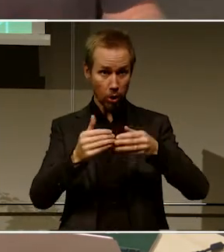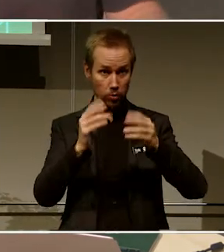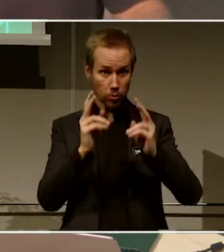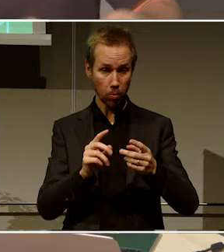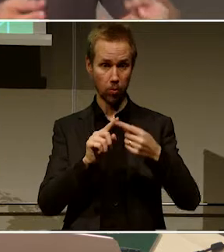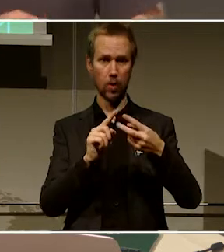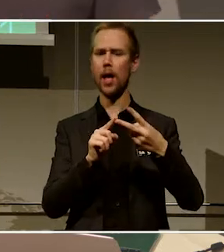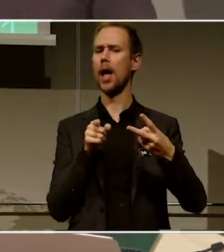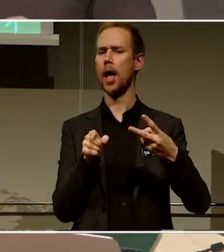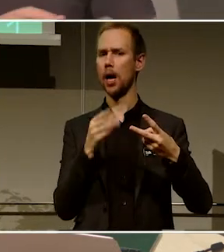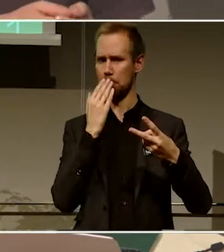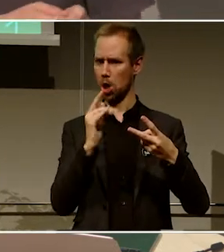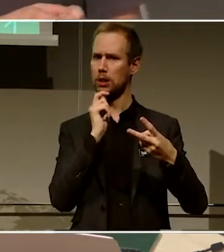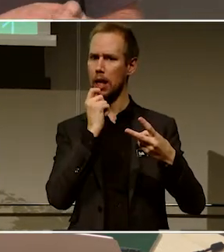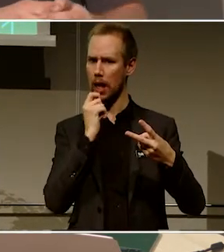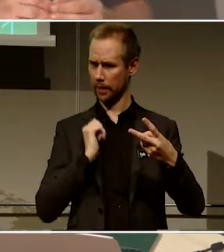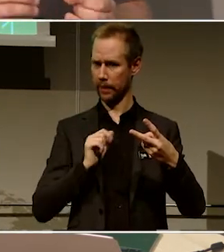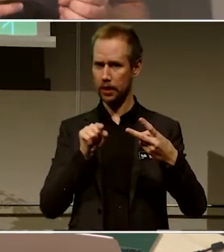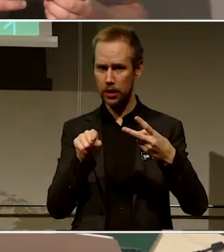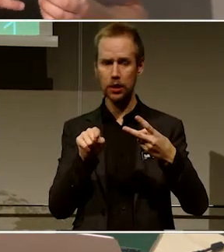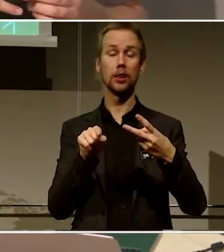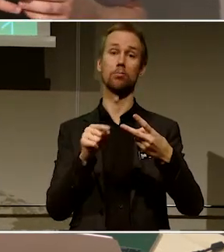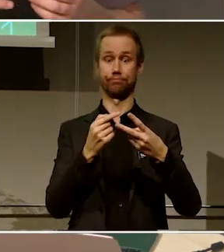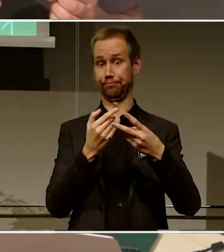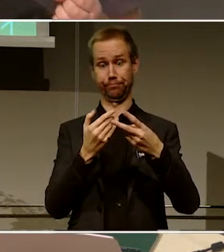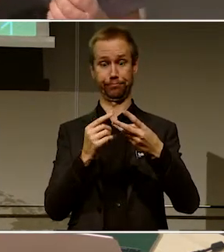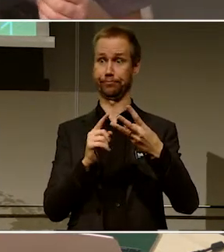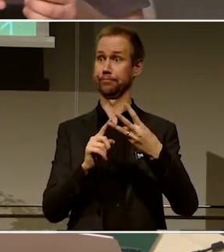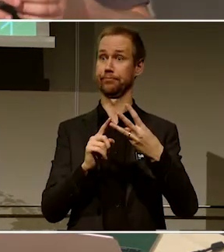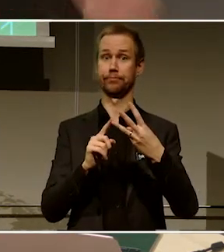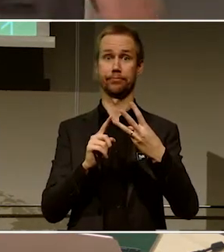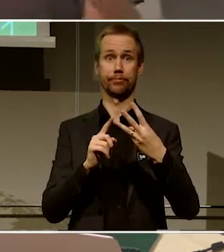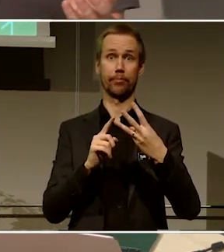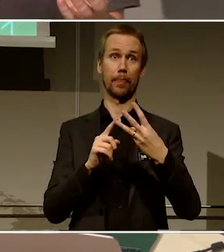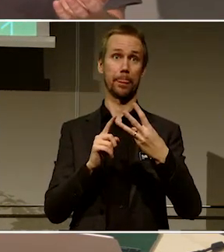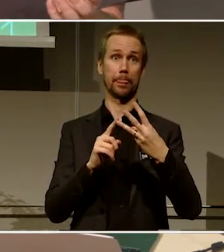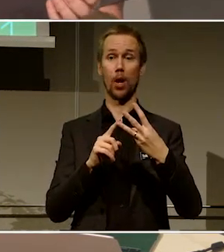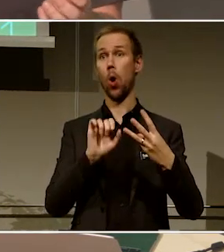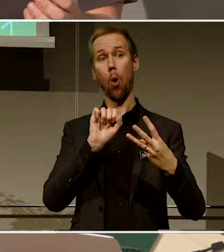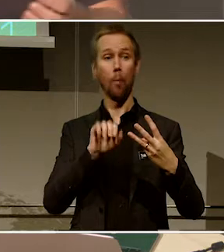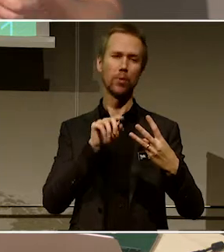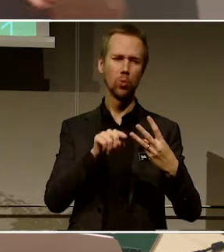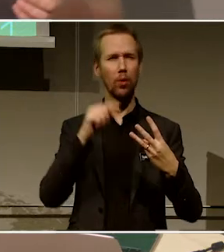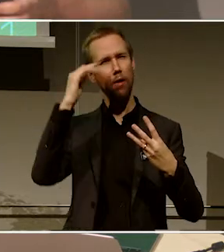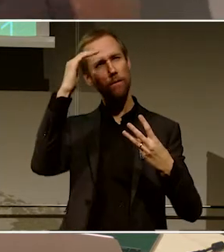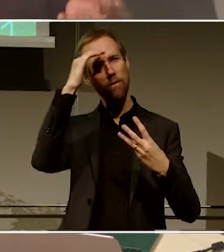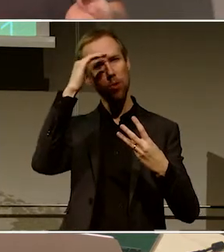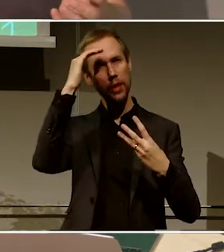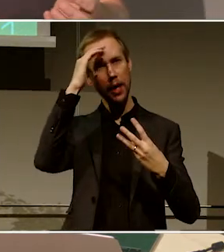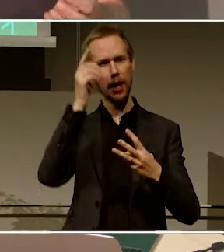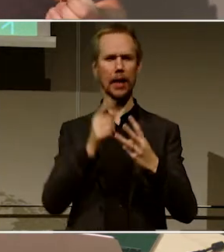är en bra källa, den här kan du använda Så här kan du Om du undrar över om någonting